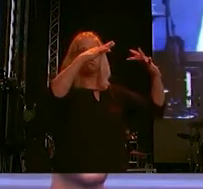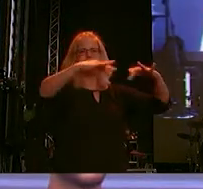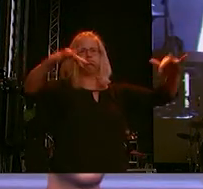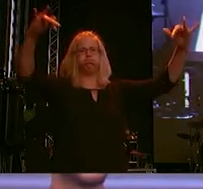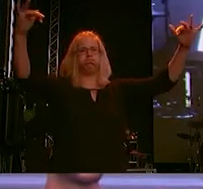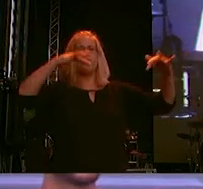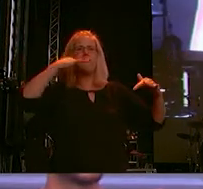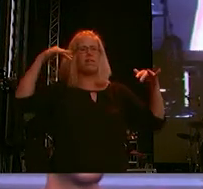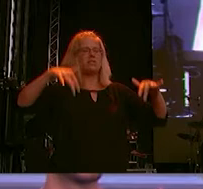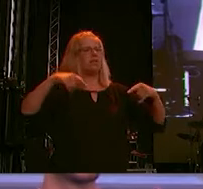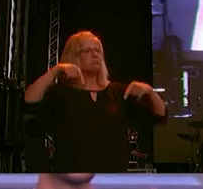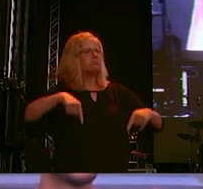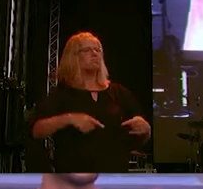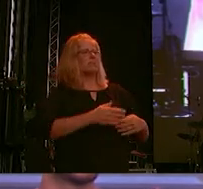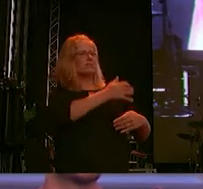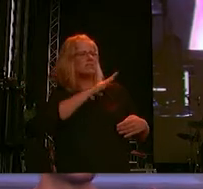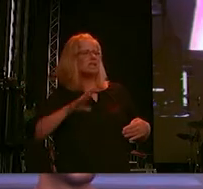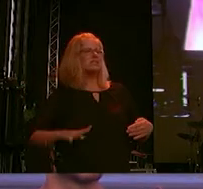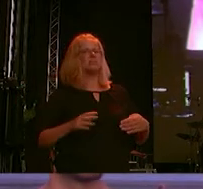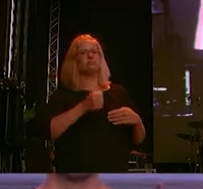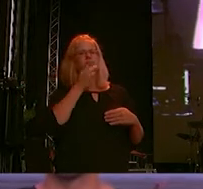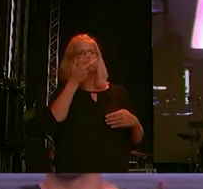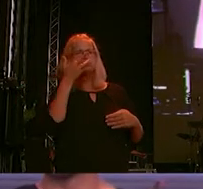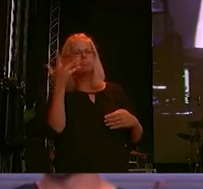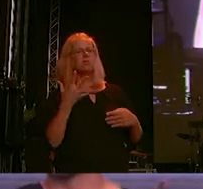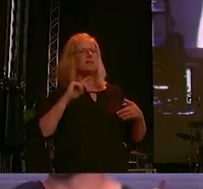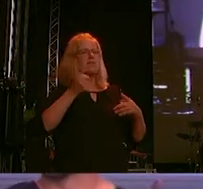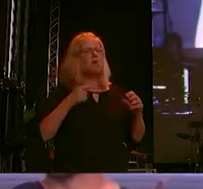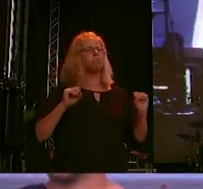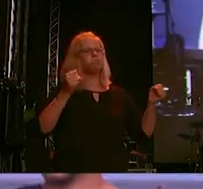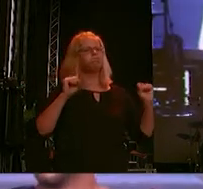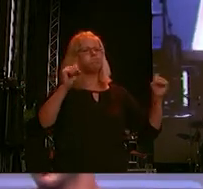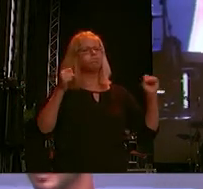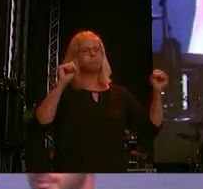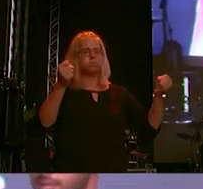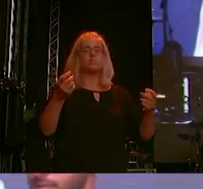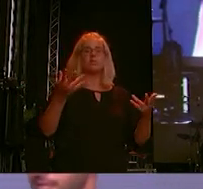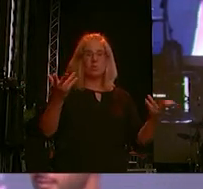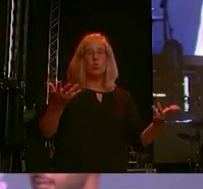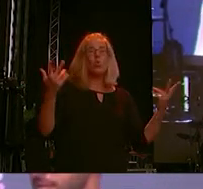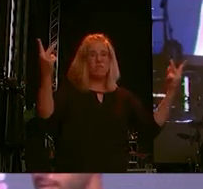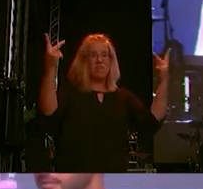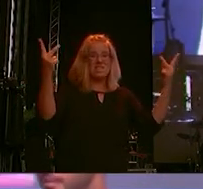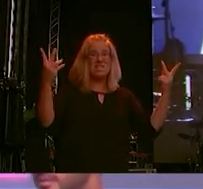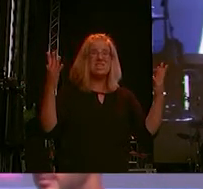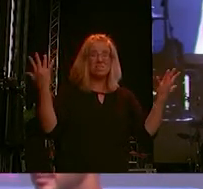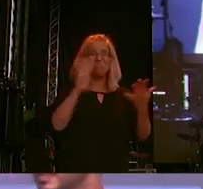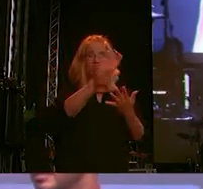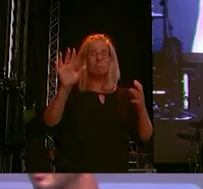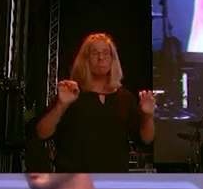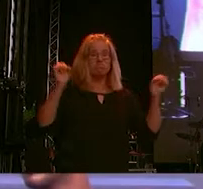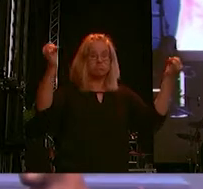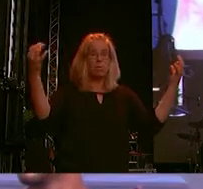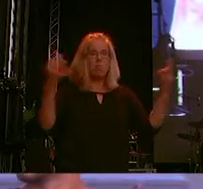Wie wichtig dieses Engagement ist, haben die zurückliegenden Jahre wieder besonders drastisch vor Augen geführt. In